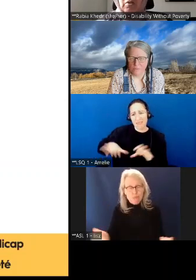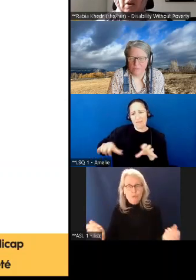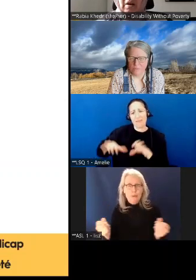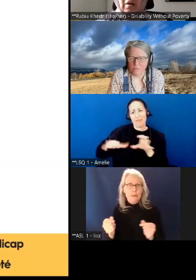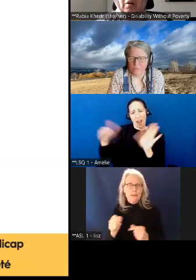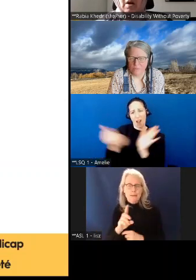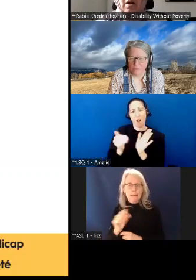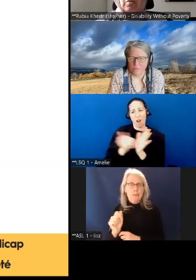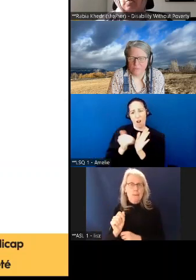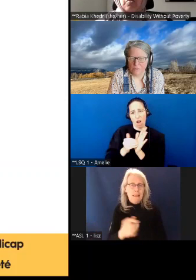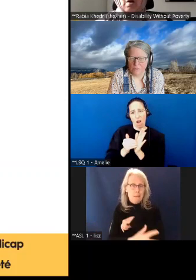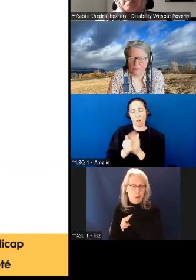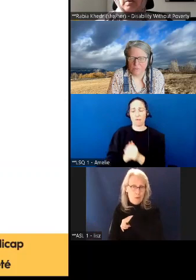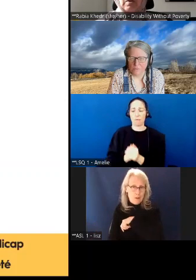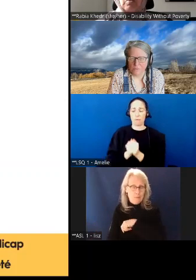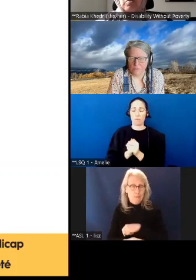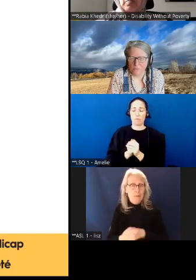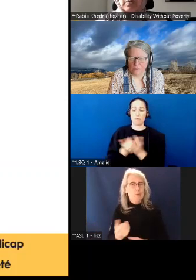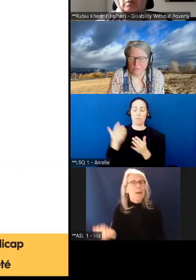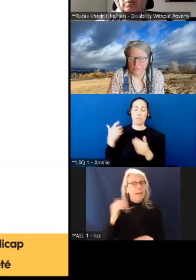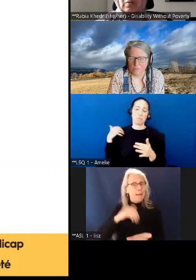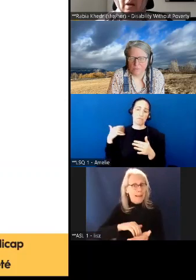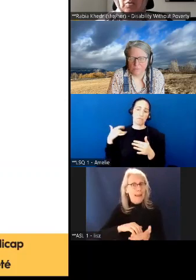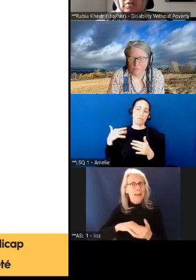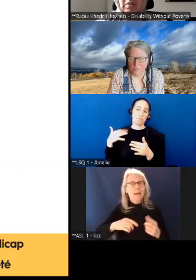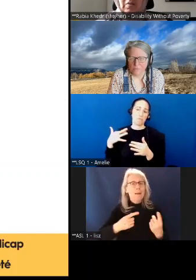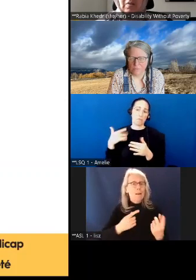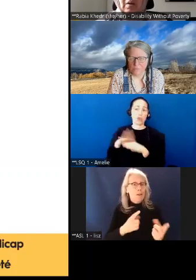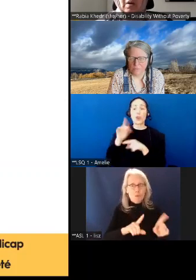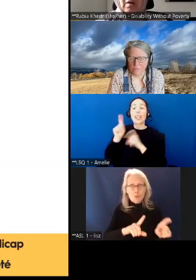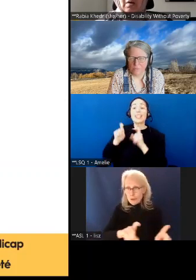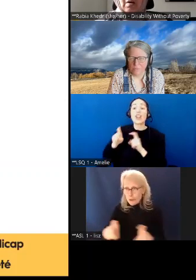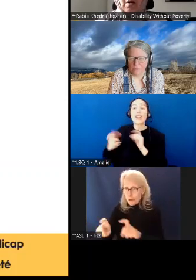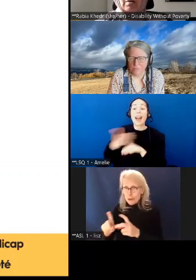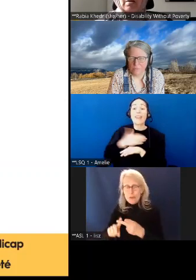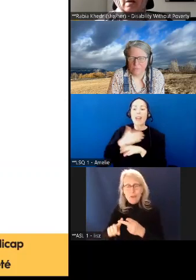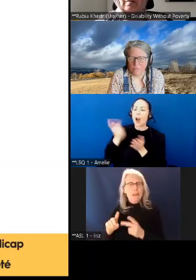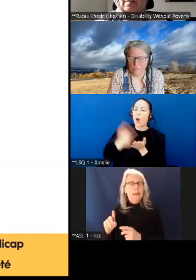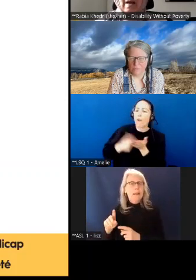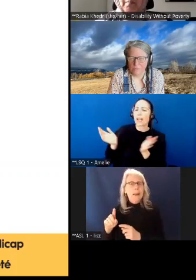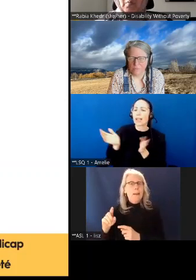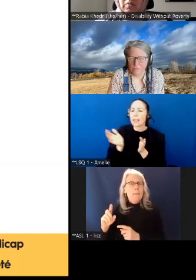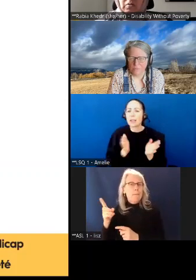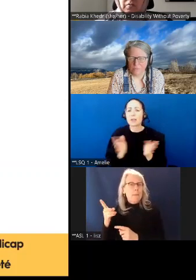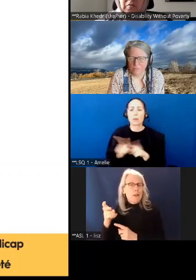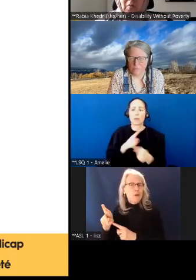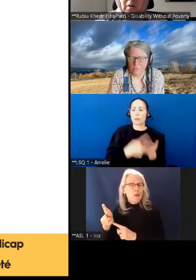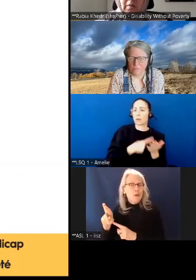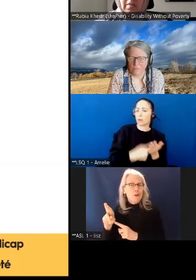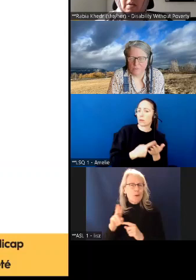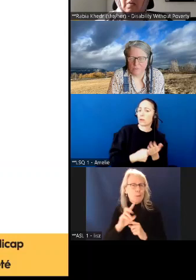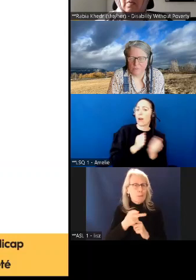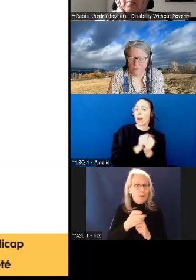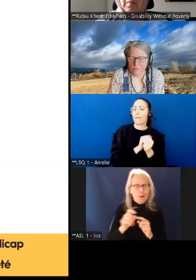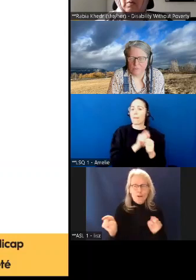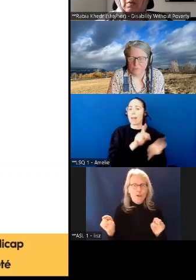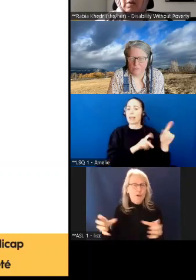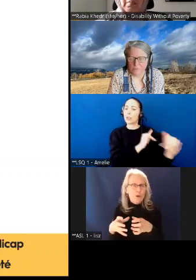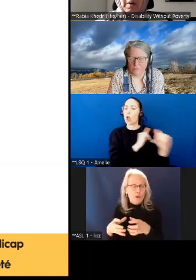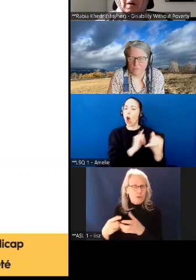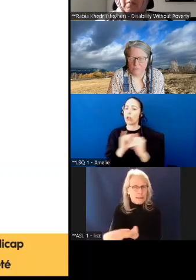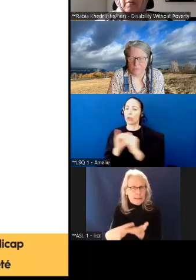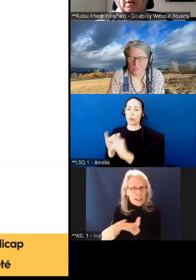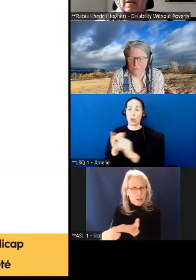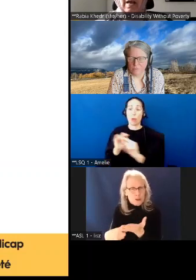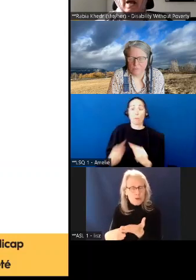donc, dans la conversation que nous avons eue tout au long de ce questionnaire et durant nos discussions avec les pères, la